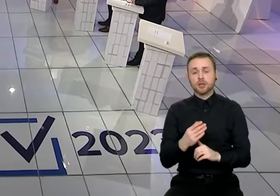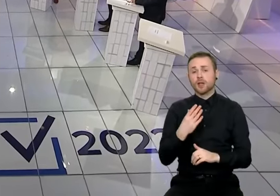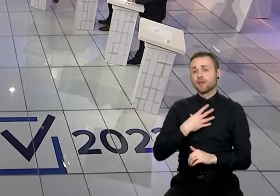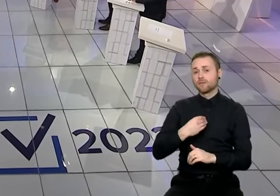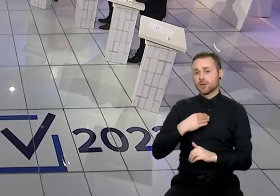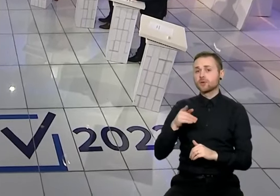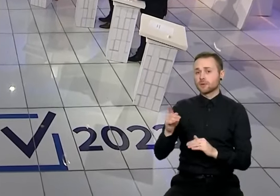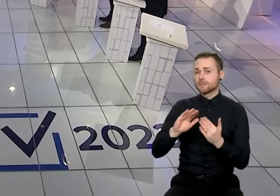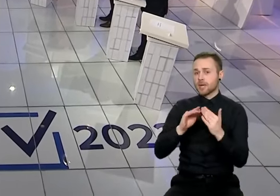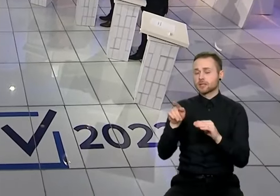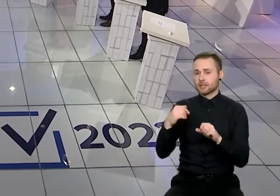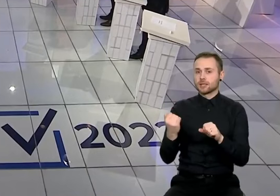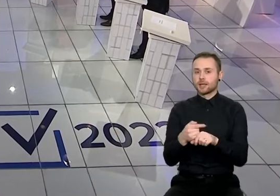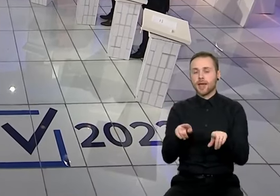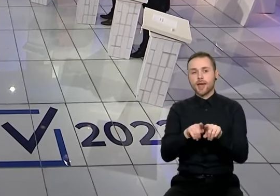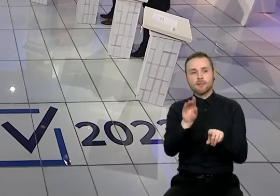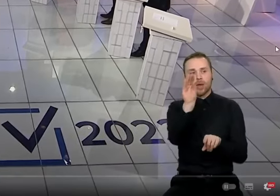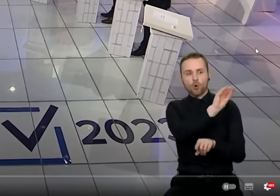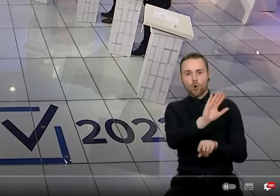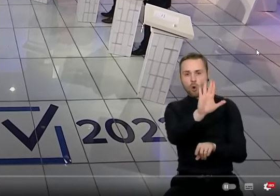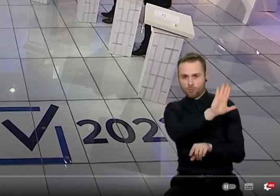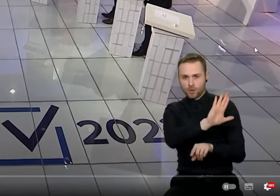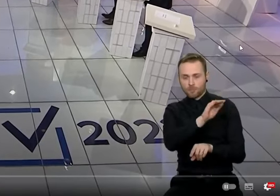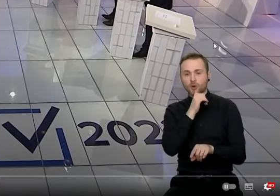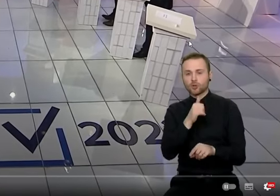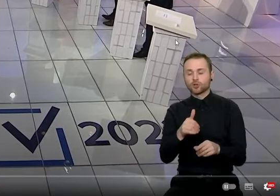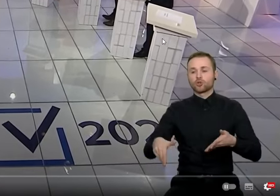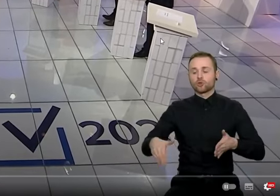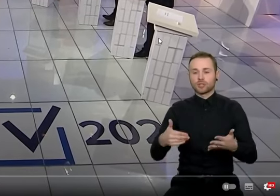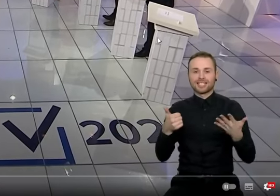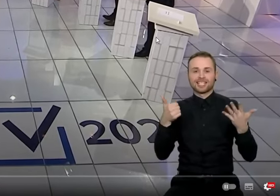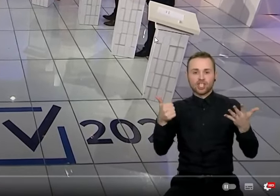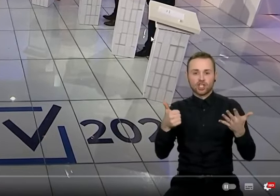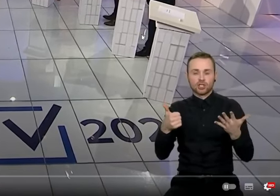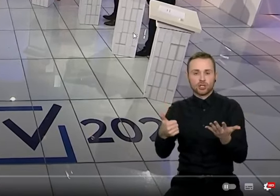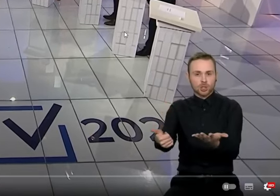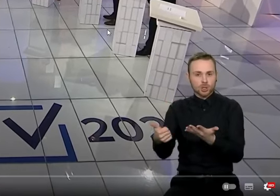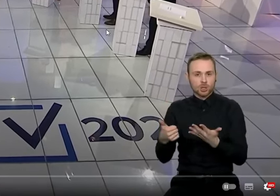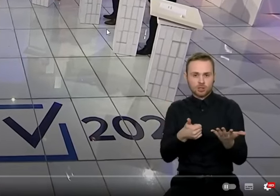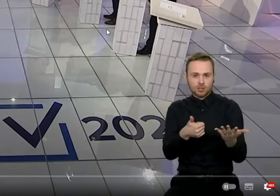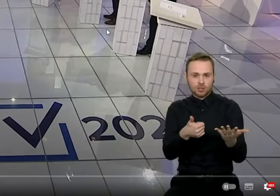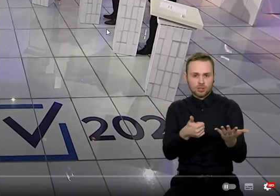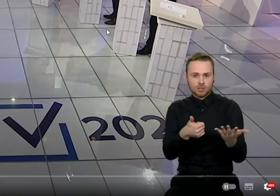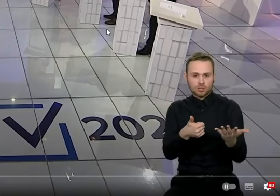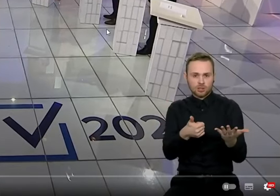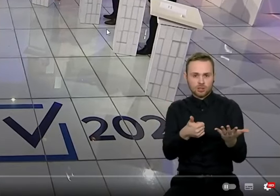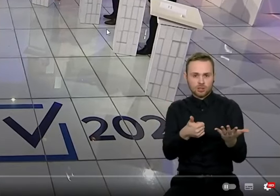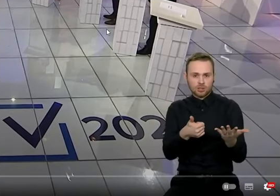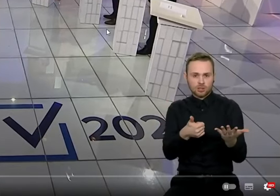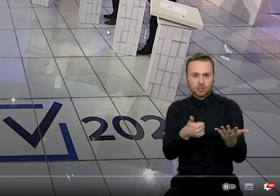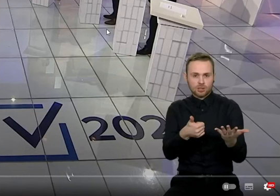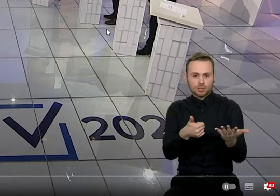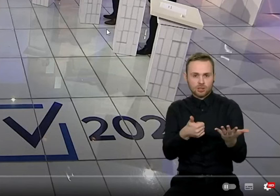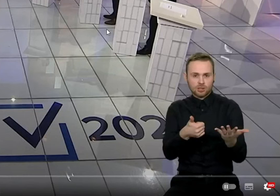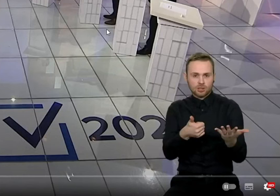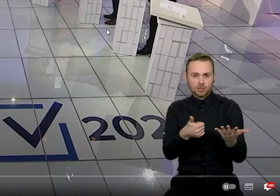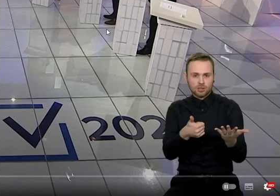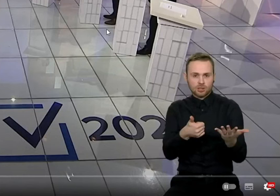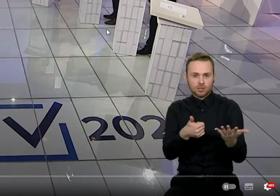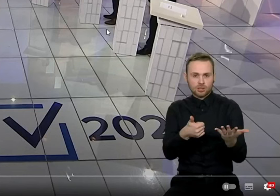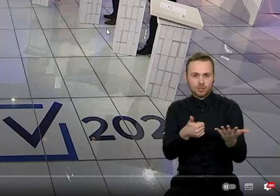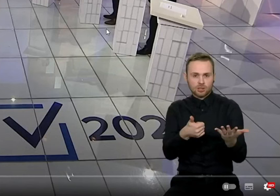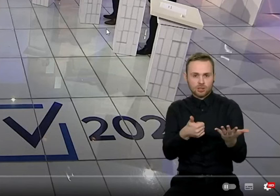vakarietiškas miestas, o ne toks miestas, kur šešių aismų juostomis važinia automobiliai šimto kilometrų per valandą greičių. Aš negaliu